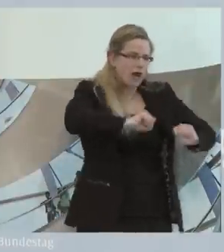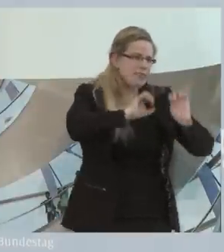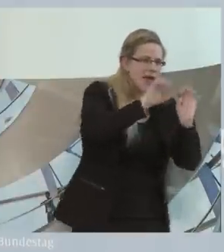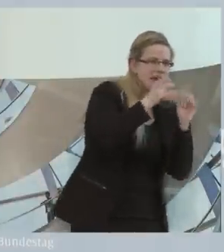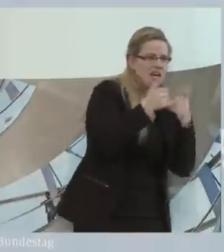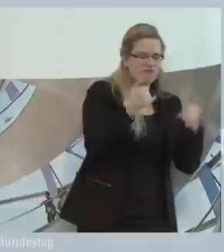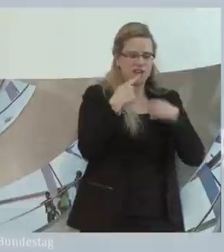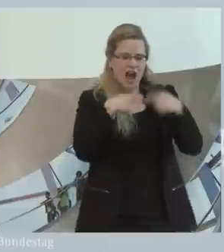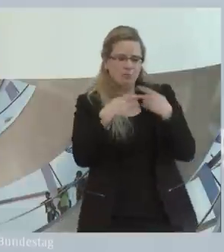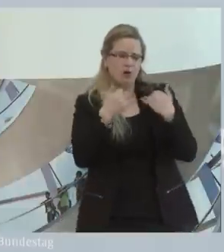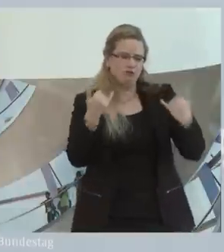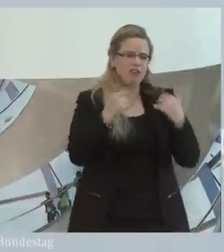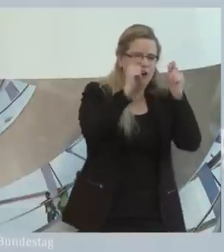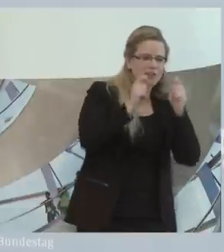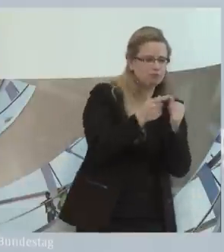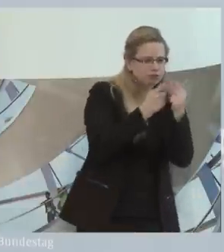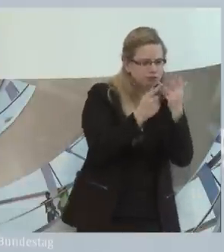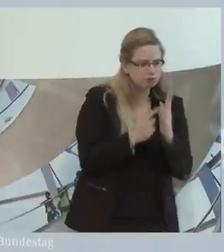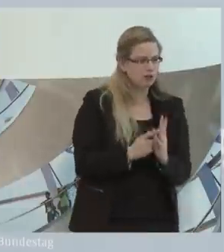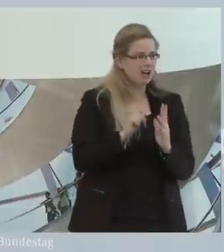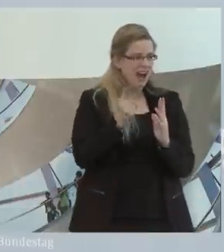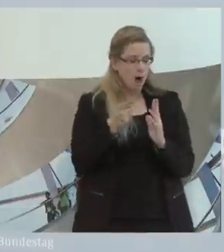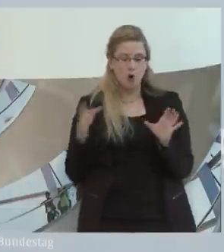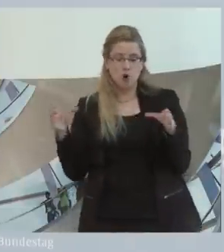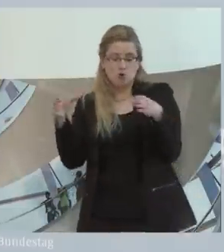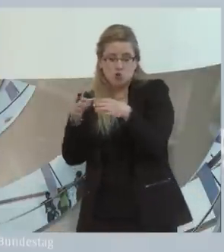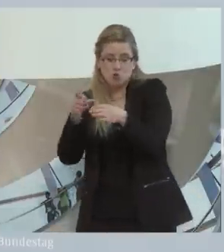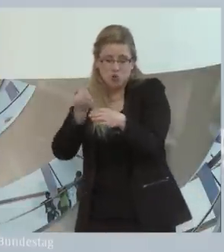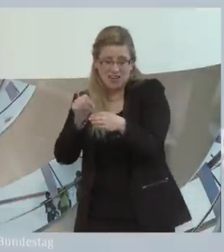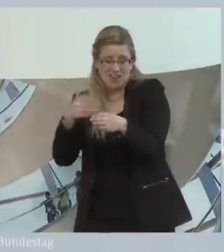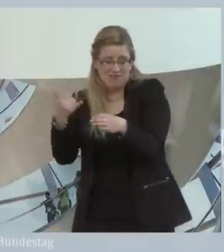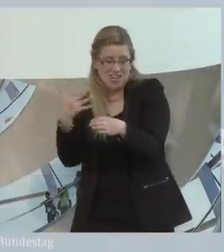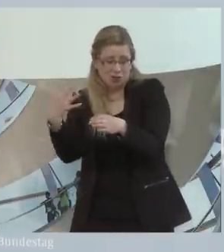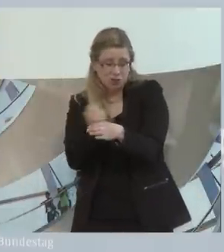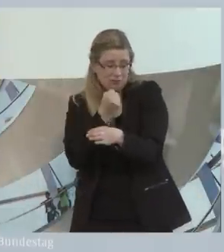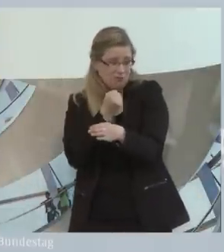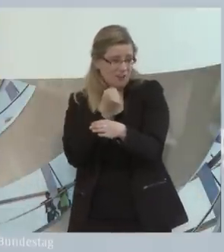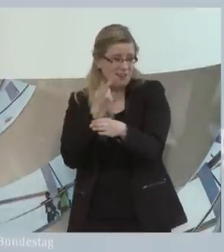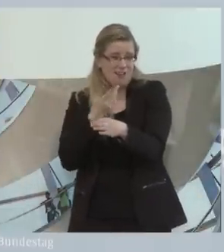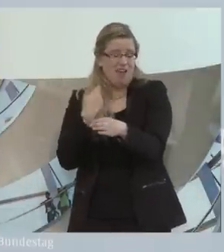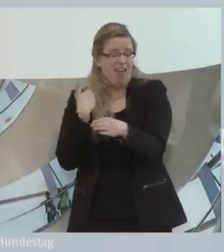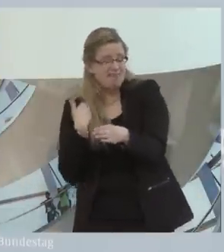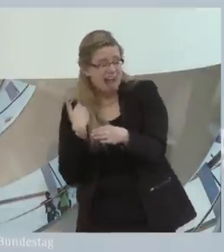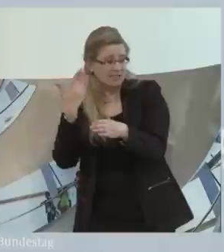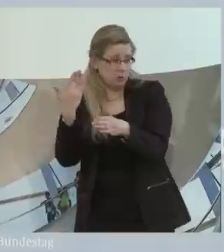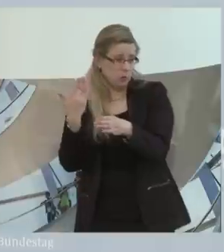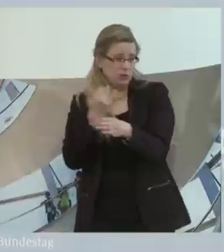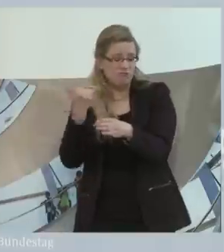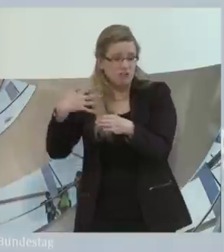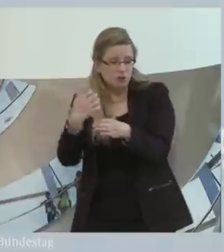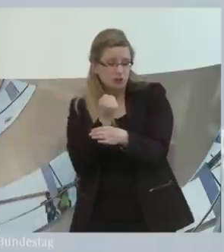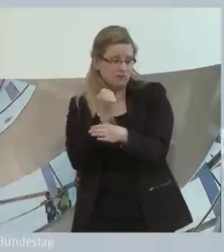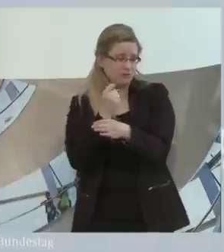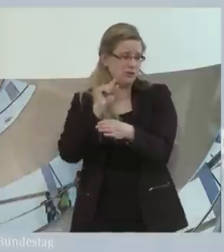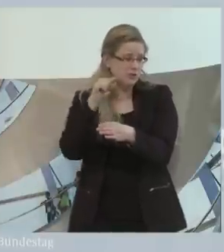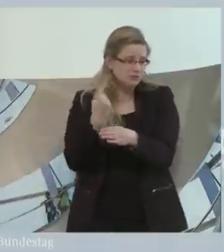Und schließlich, wie können die Kommunen entlastet werden und über welche Wege lässt sich die Vereinbarung, neue Ausgabedynamik